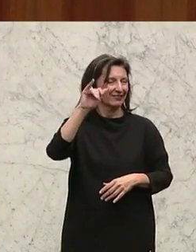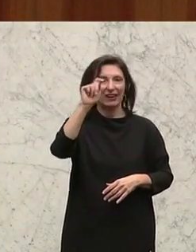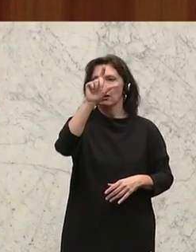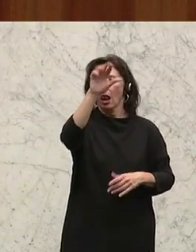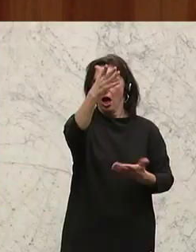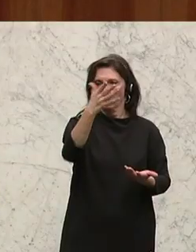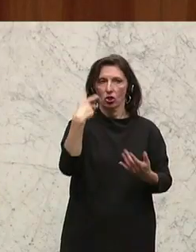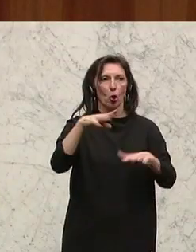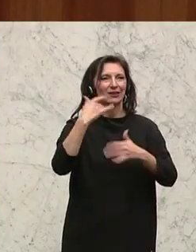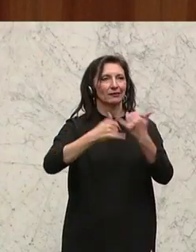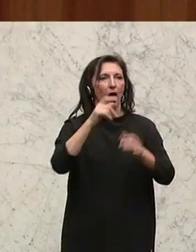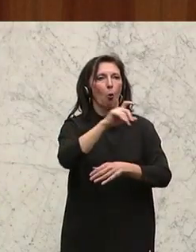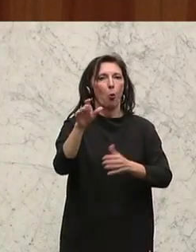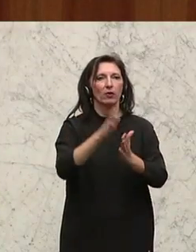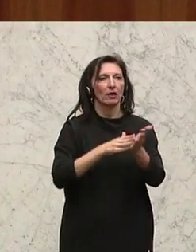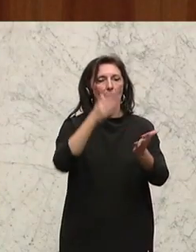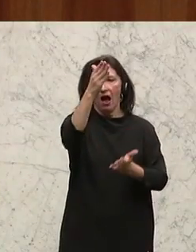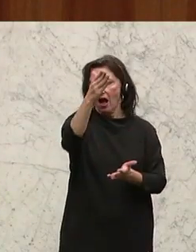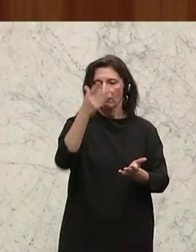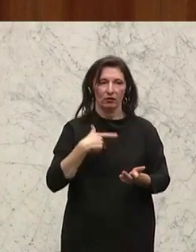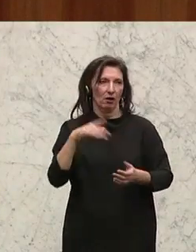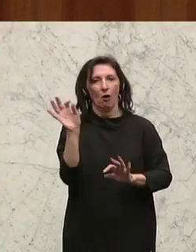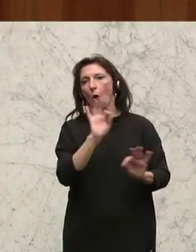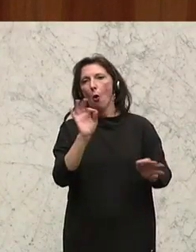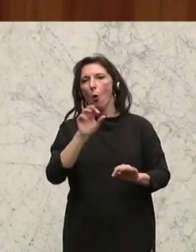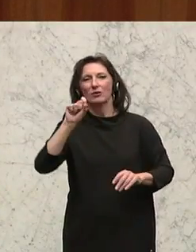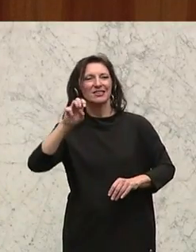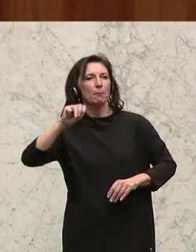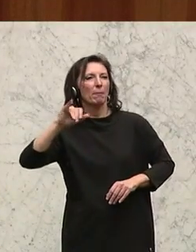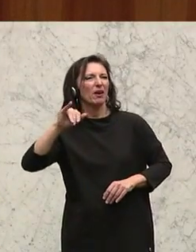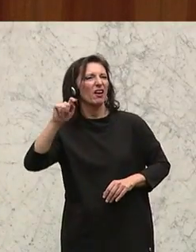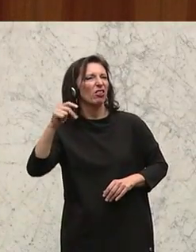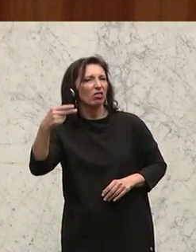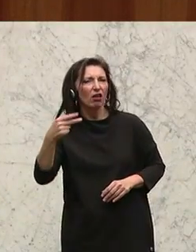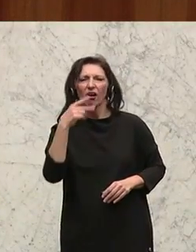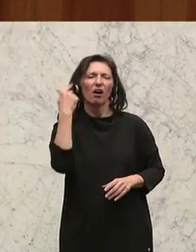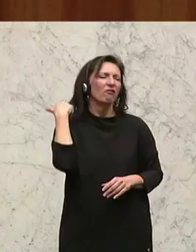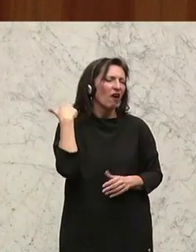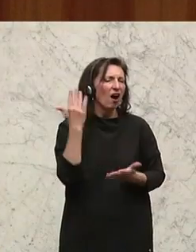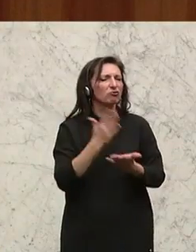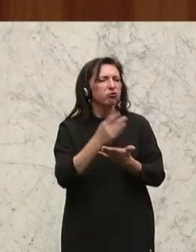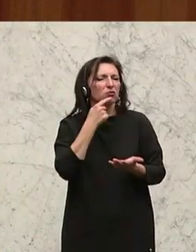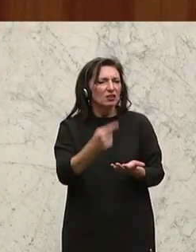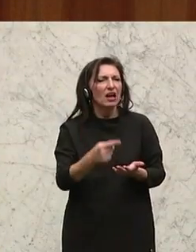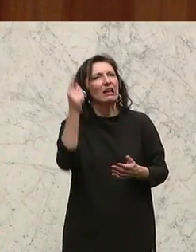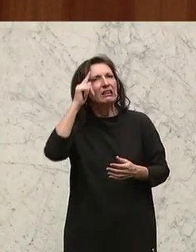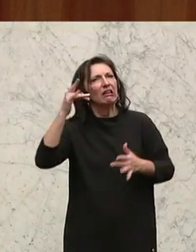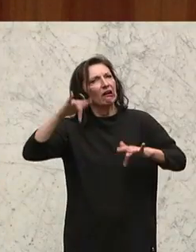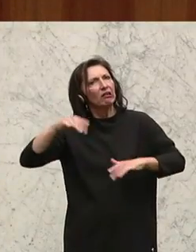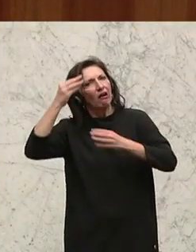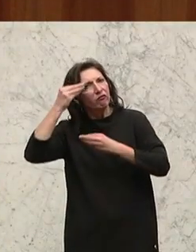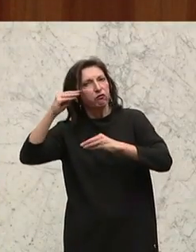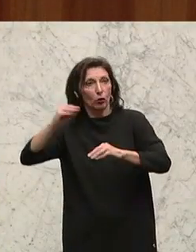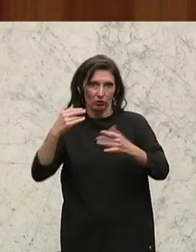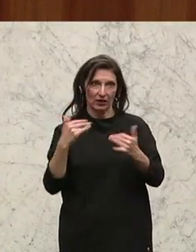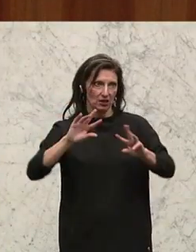war Beginn 19. Jahrhundert, der Dennis Miss, der sich schon beschäftigt hat, und gesagt hat, Tiere haben eine Würde. Und jetzt kommen wir genau zum